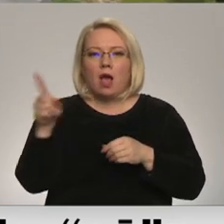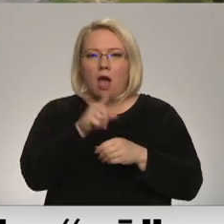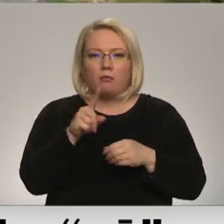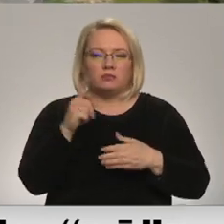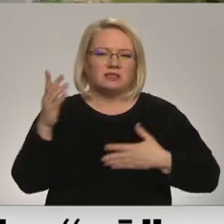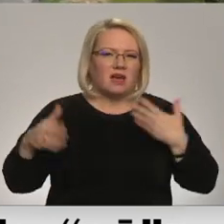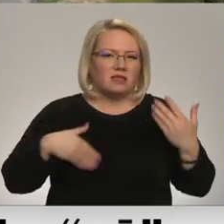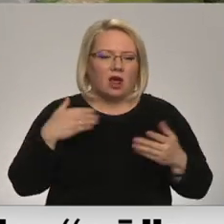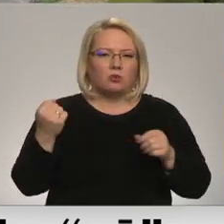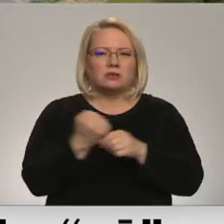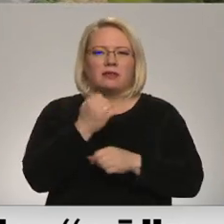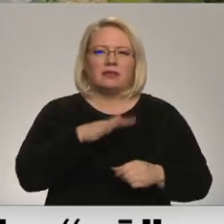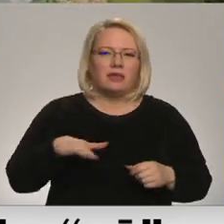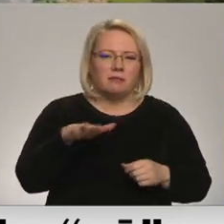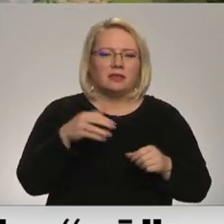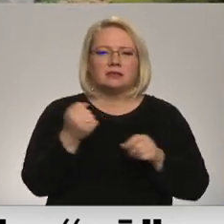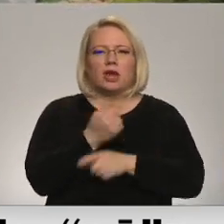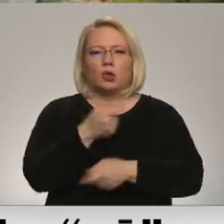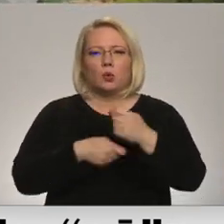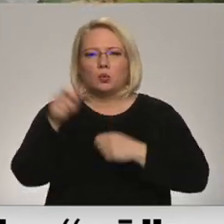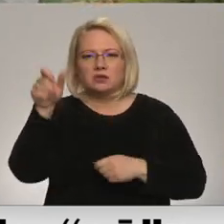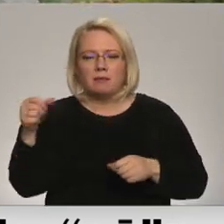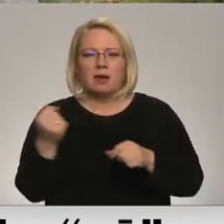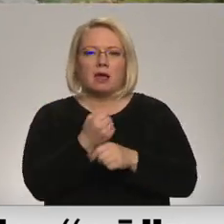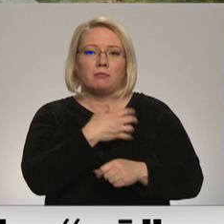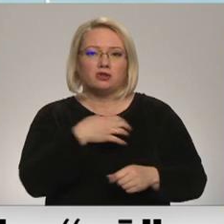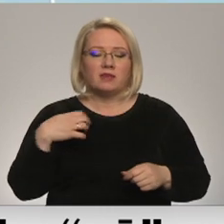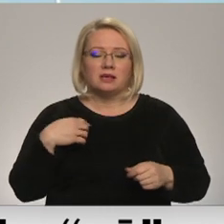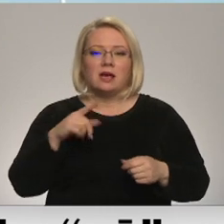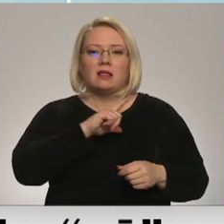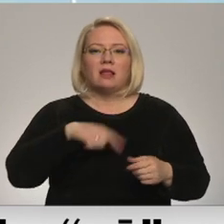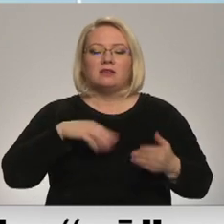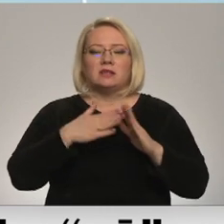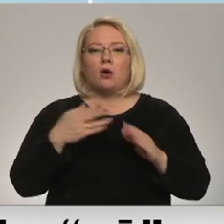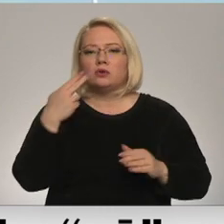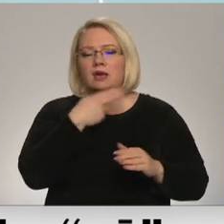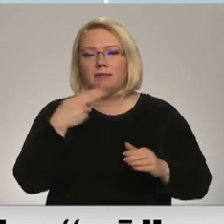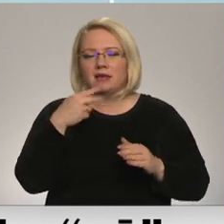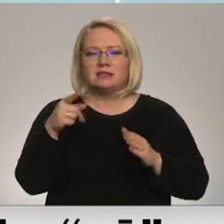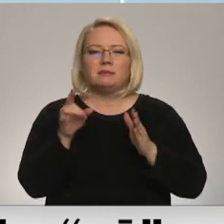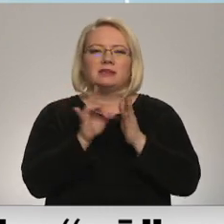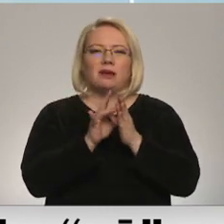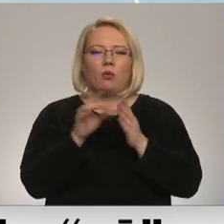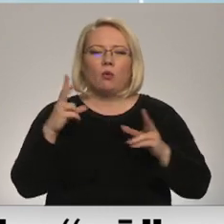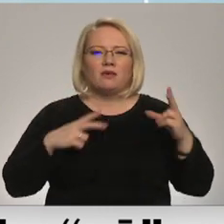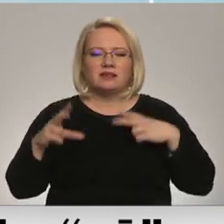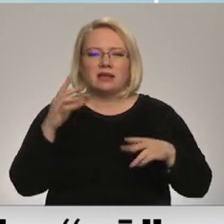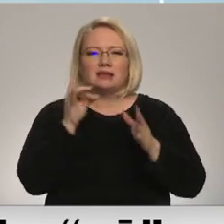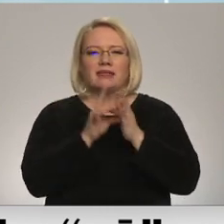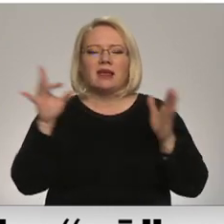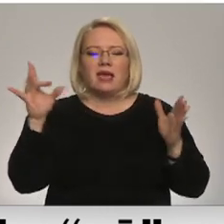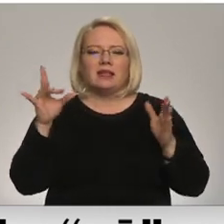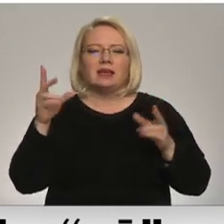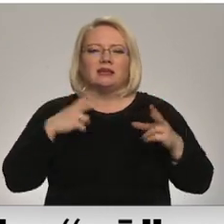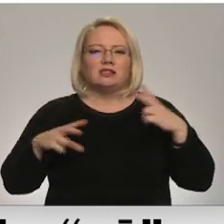satraucas gan mājas saimniecības, gan uzņēmējs, gan pašvaldības. Latvijas lauksvienzības universitātes enerģietikas institūta profesors Aigars